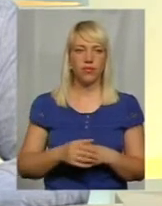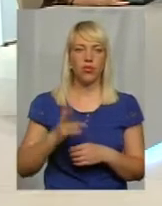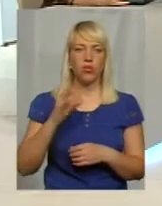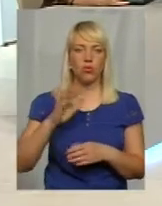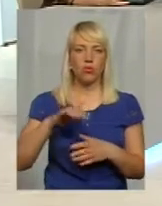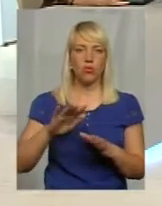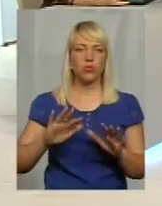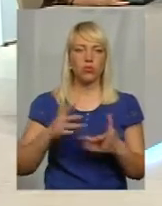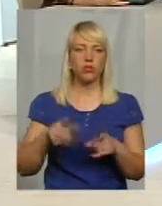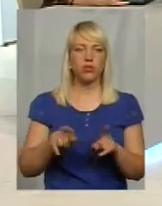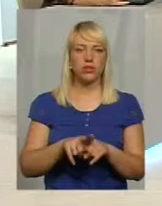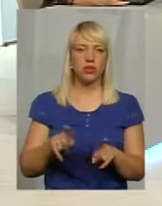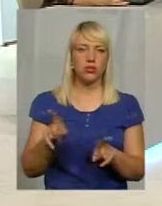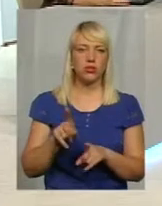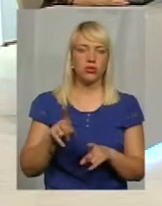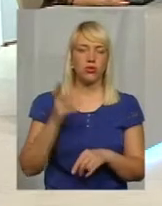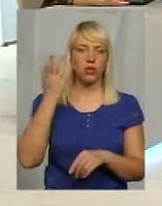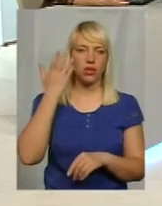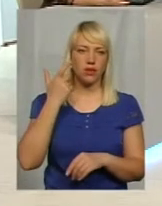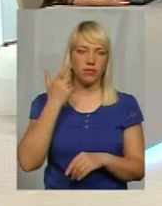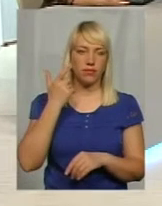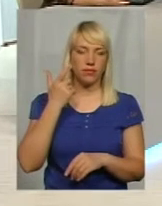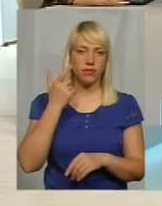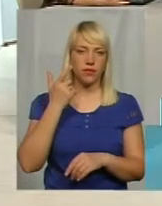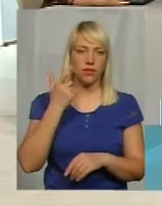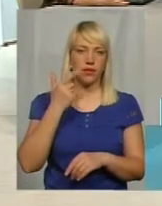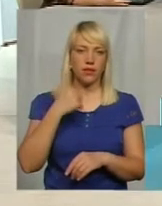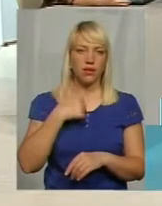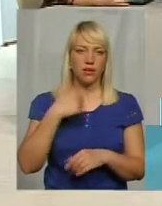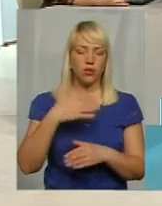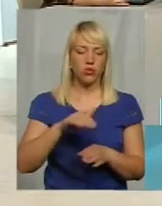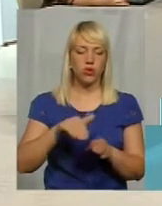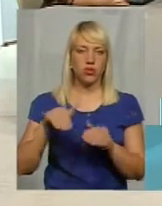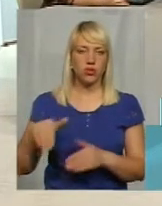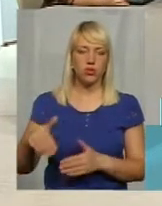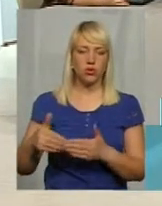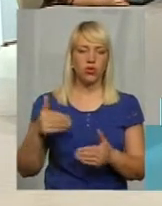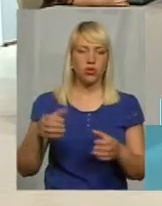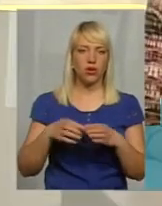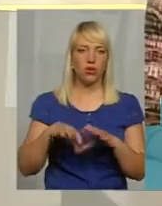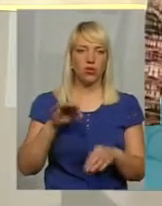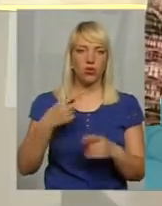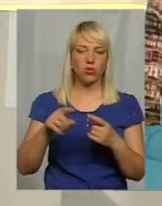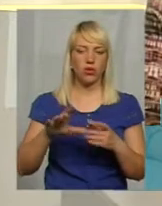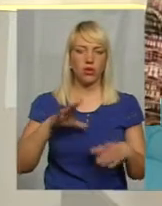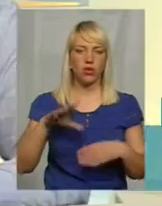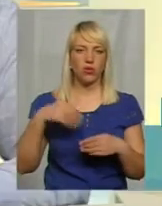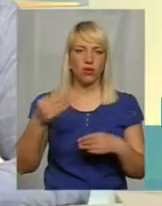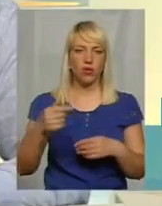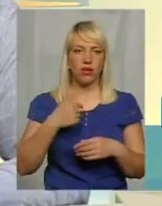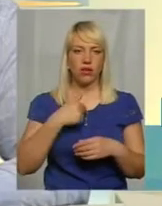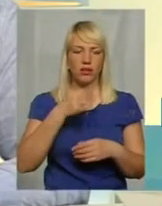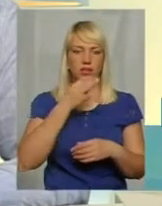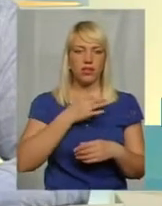сталося так, що коли я вже отошовав от сборной команди і назначили інших тренеров, я просто сказав